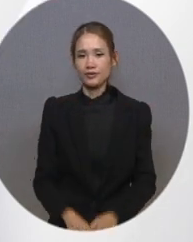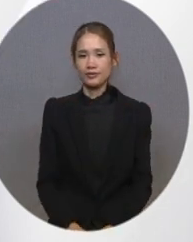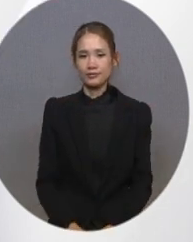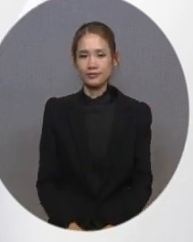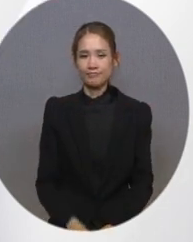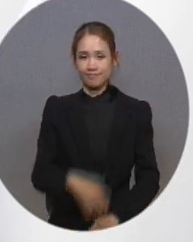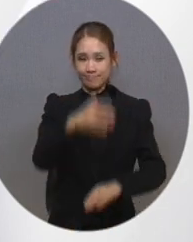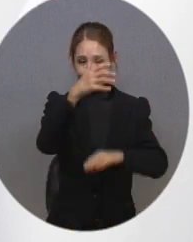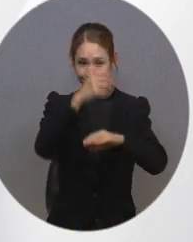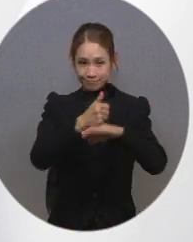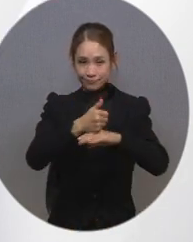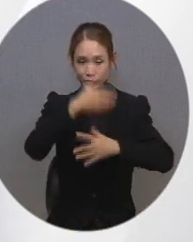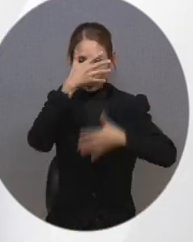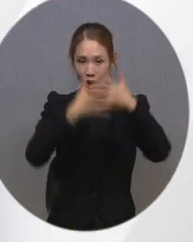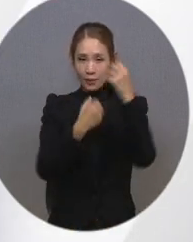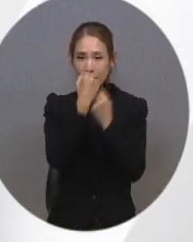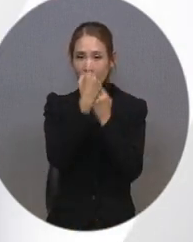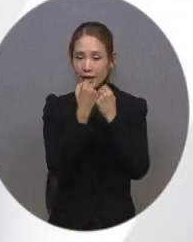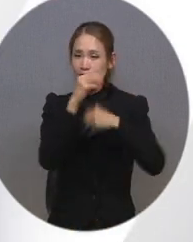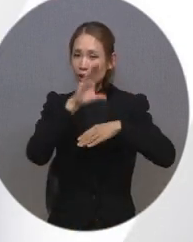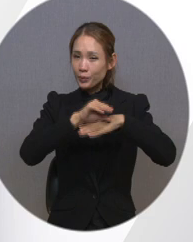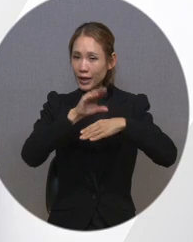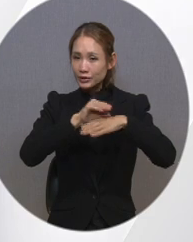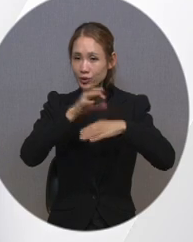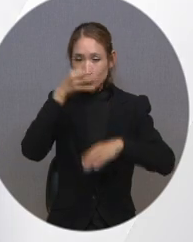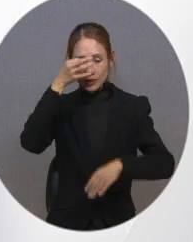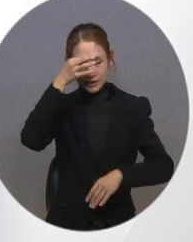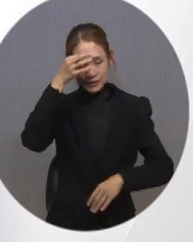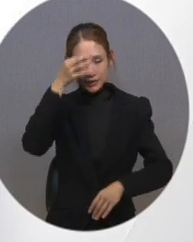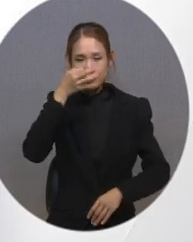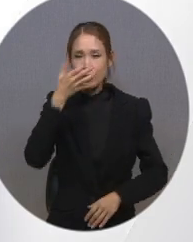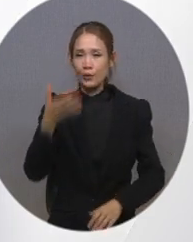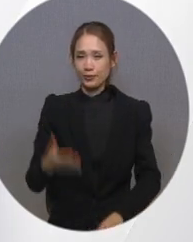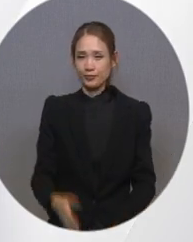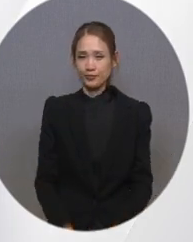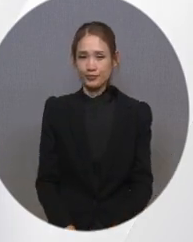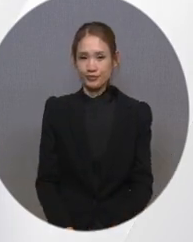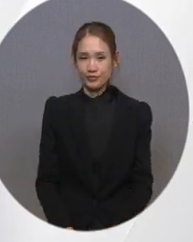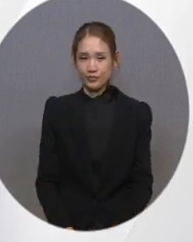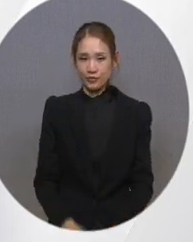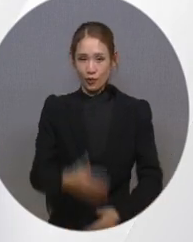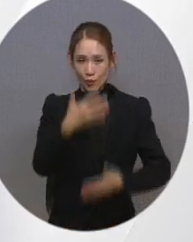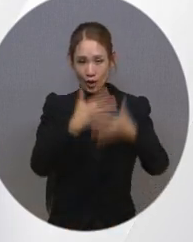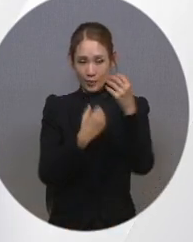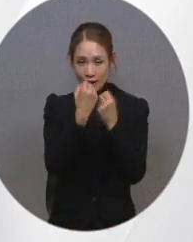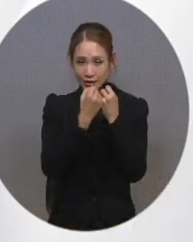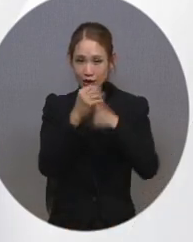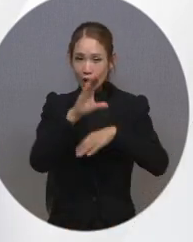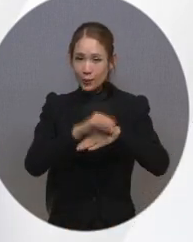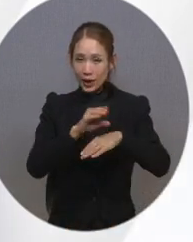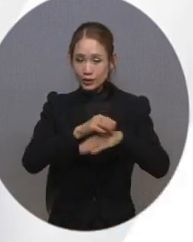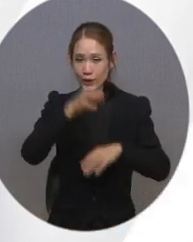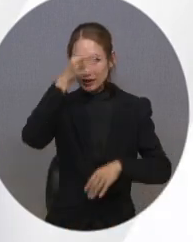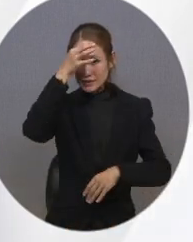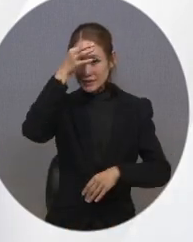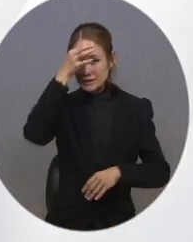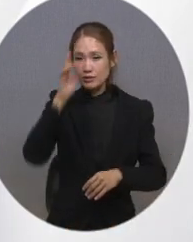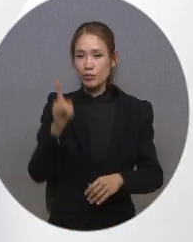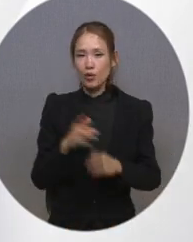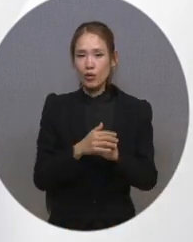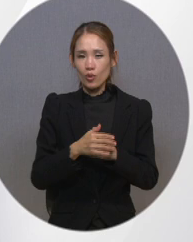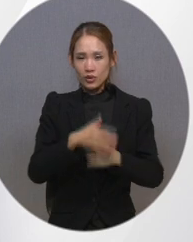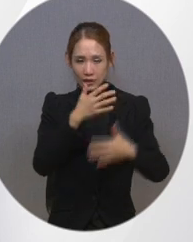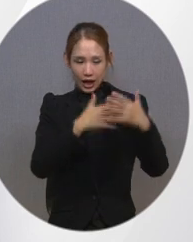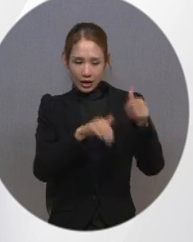마지막으로 화면 해설 방송 기능에 대해 살펴보겠습니다. 화면 해설 방송은 화면의 상황을 음성으로